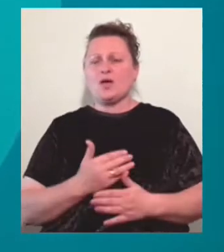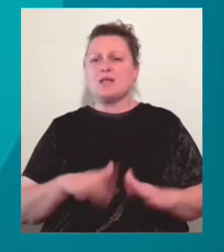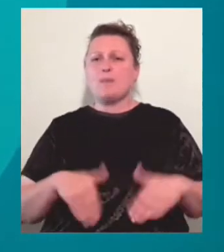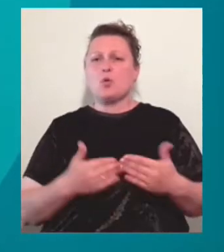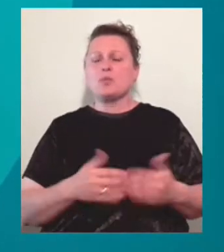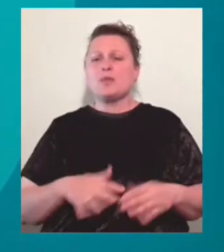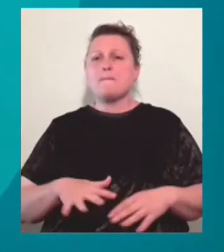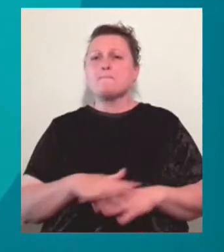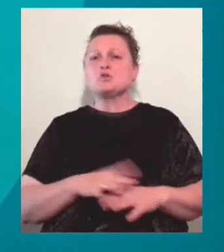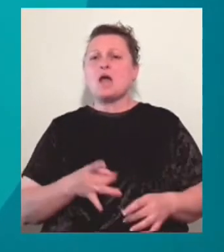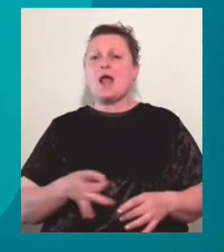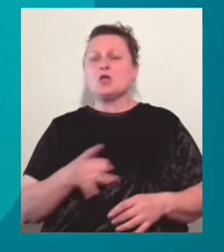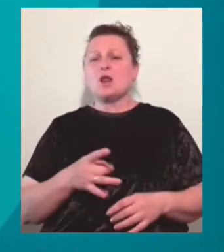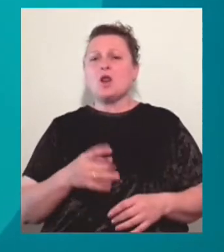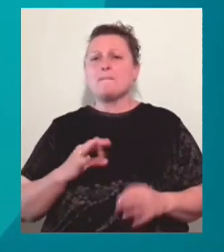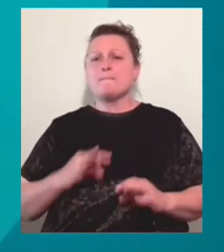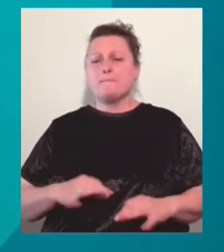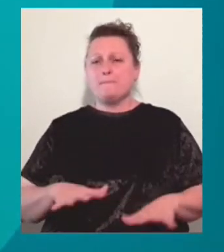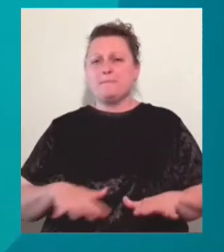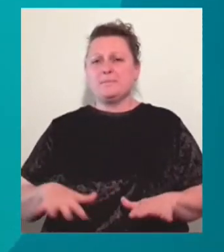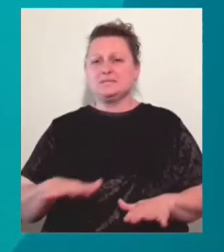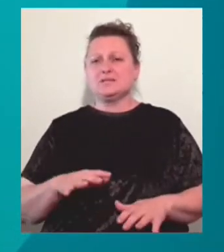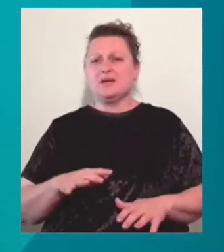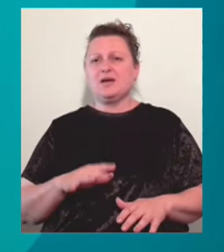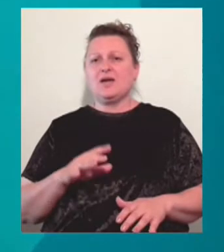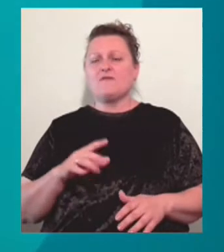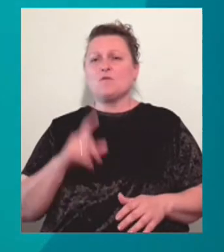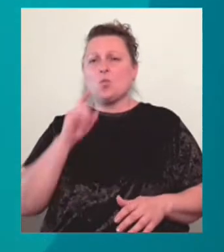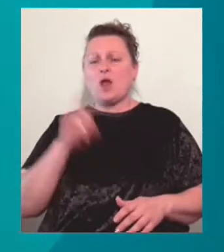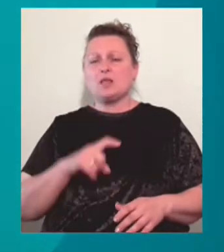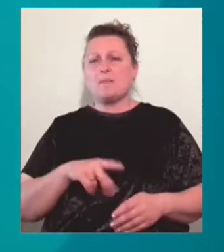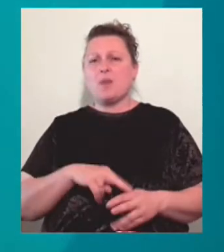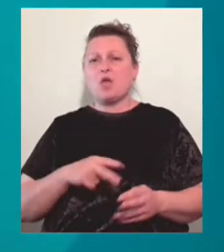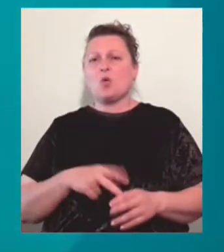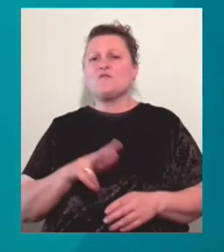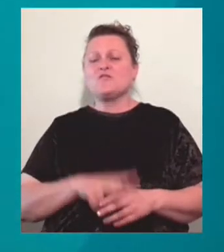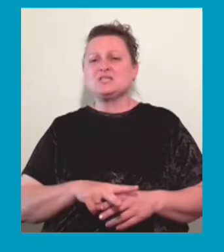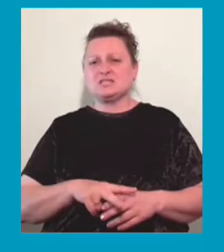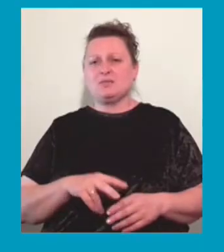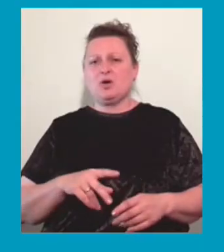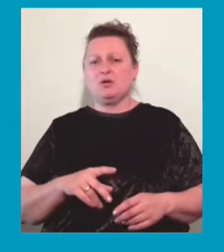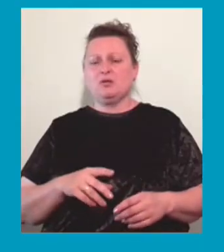в міжрегіональних установах Міністерства юстиції. Загалом в Україні планують закрити вісім колоній.